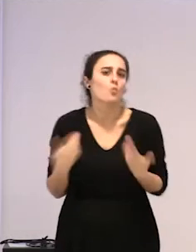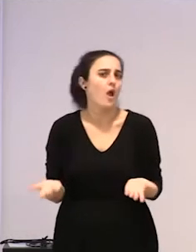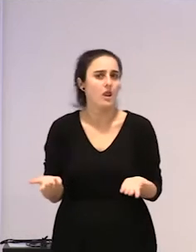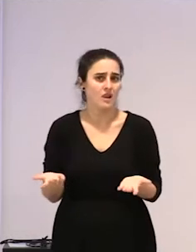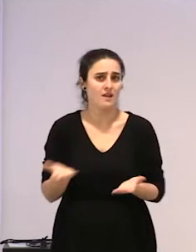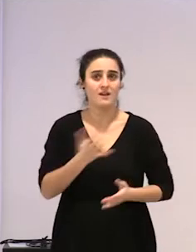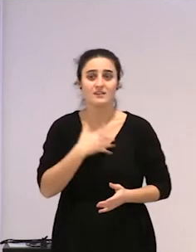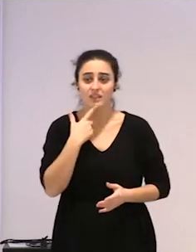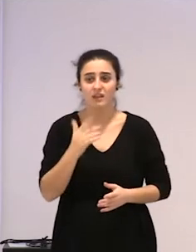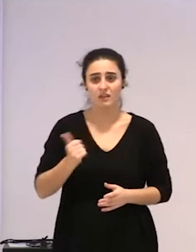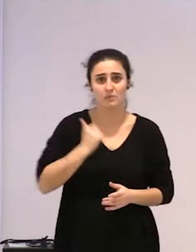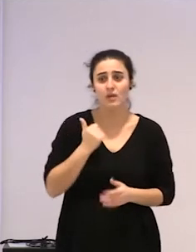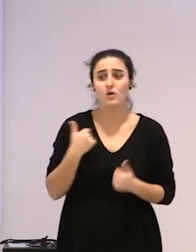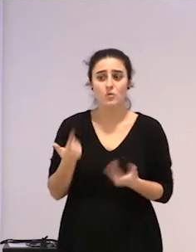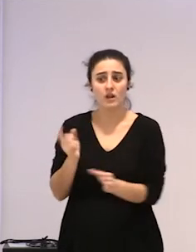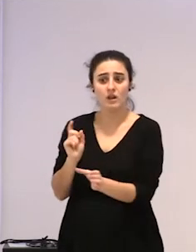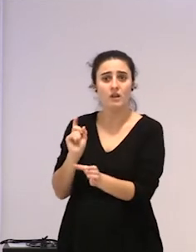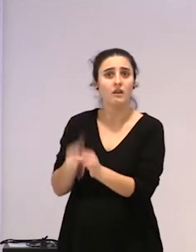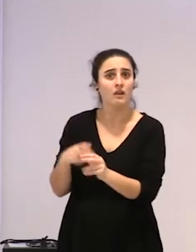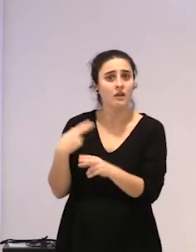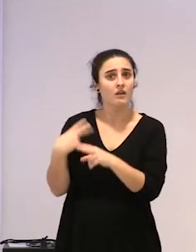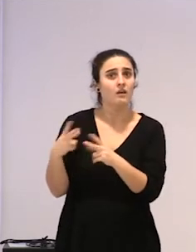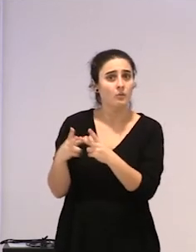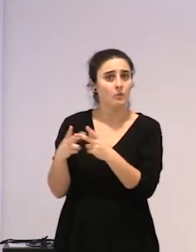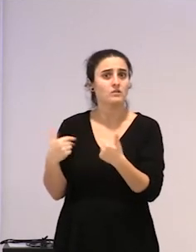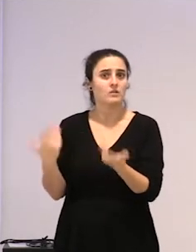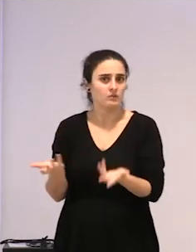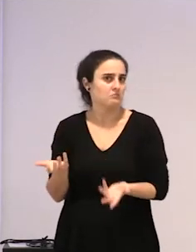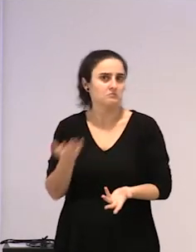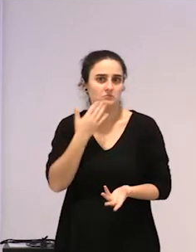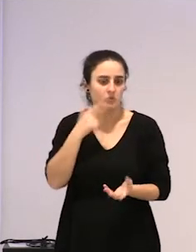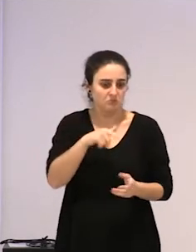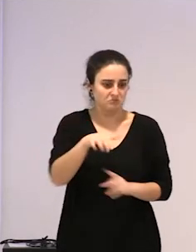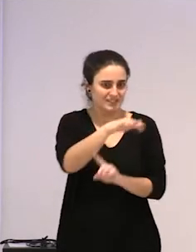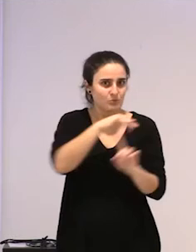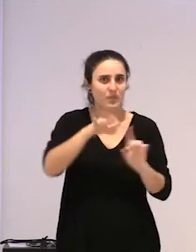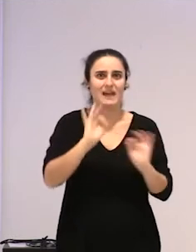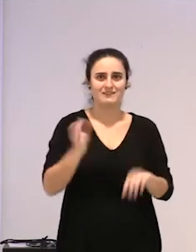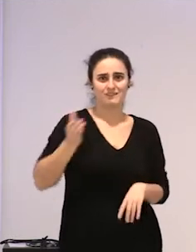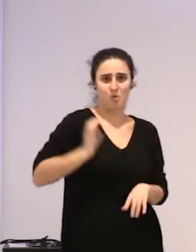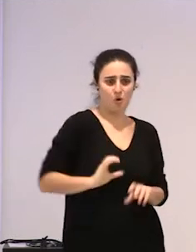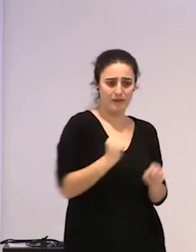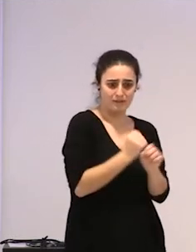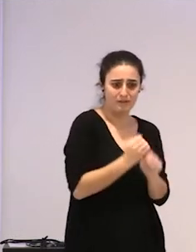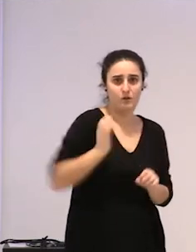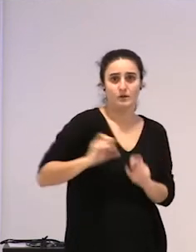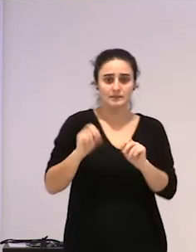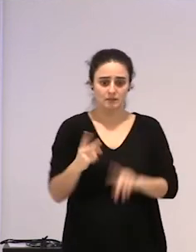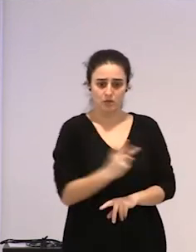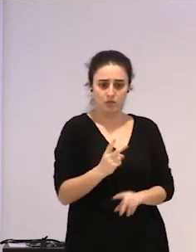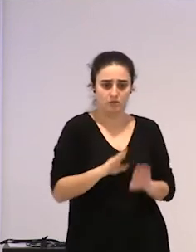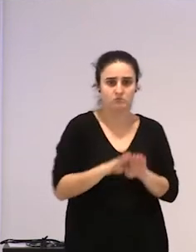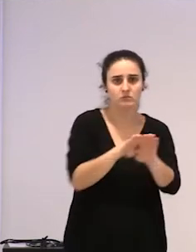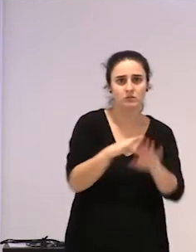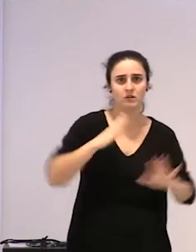ze haukera dago, parte hartze politikoan implikatzeko testu inguru honetan, ze haukera, pertsona hauek, beraien hau zoetan,